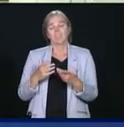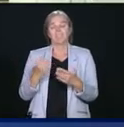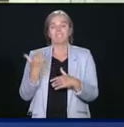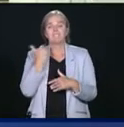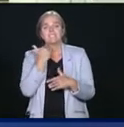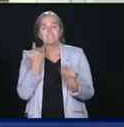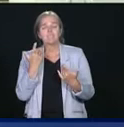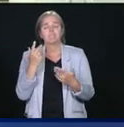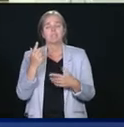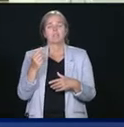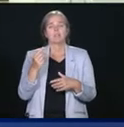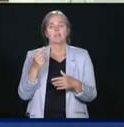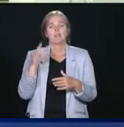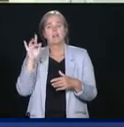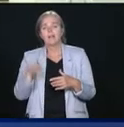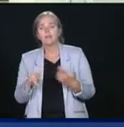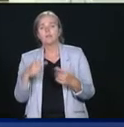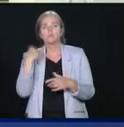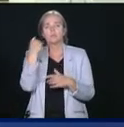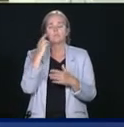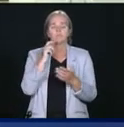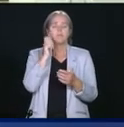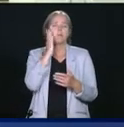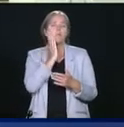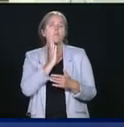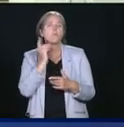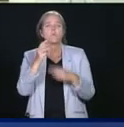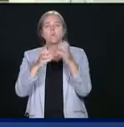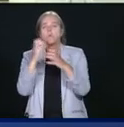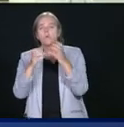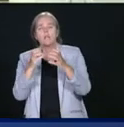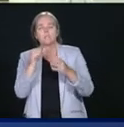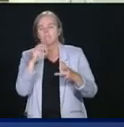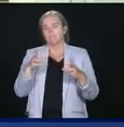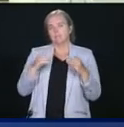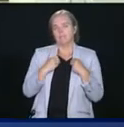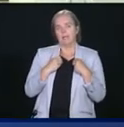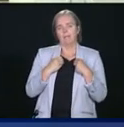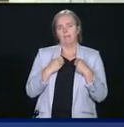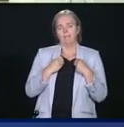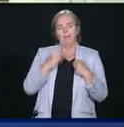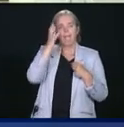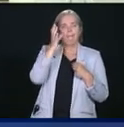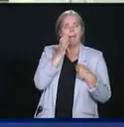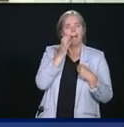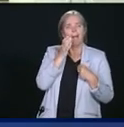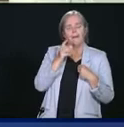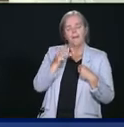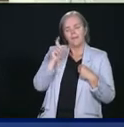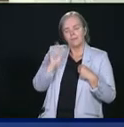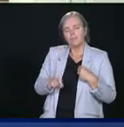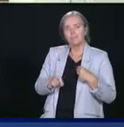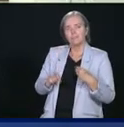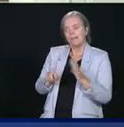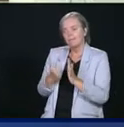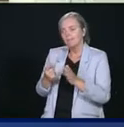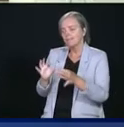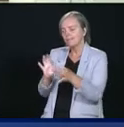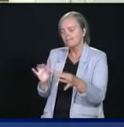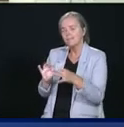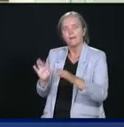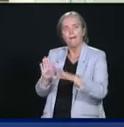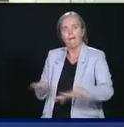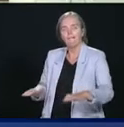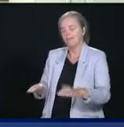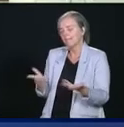couleur de leur peau est inacceptable. Aucun parent ne devrait avoir à expliquer à nouveau à leurs enfants qu